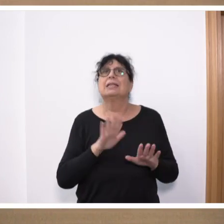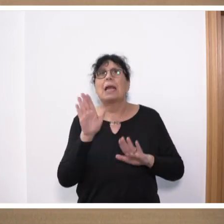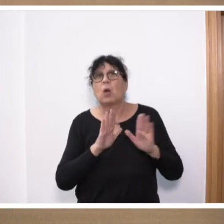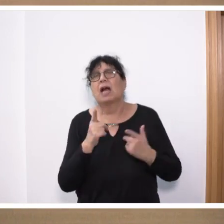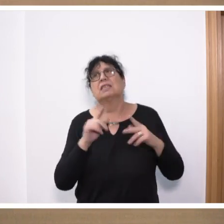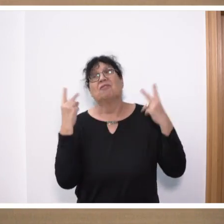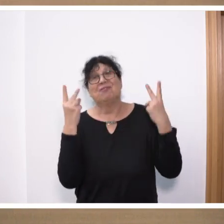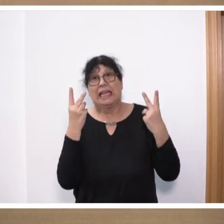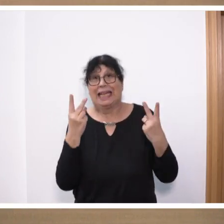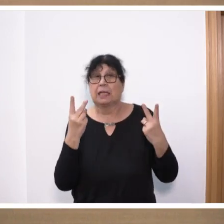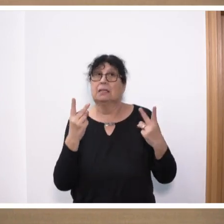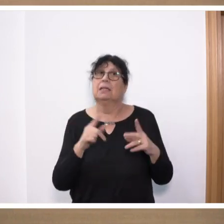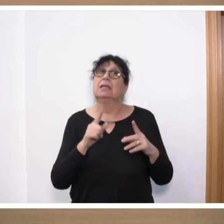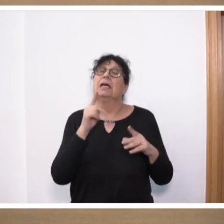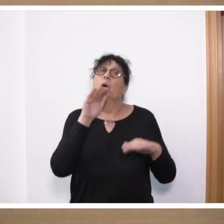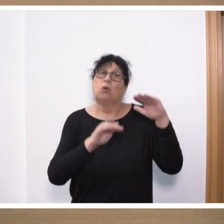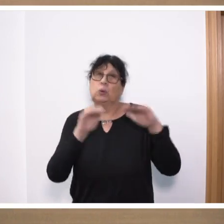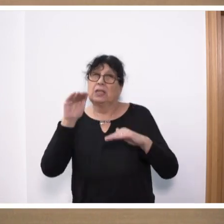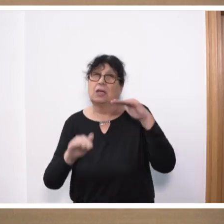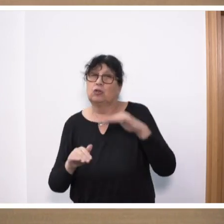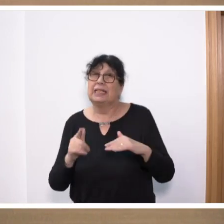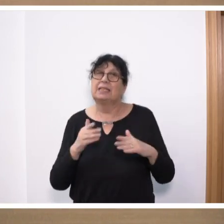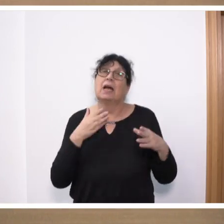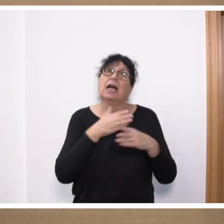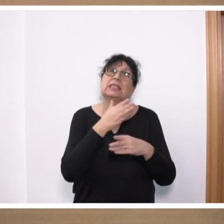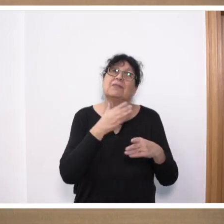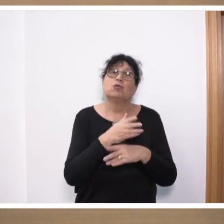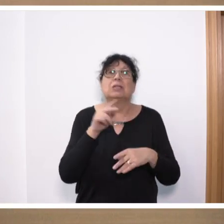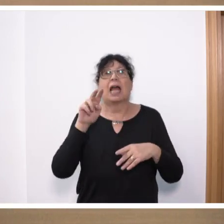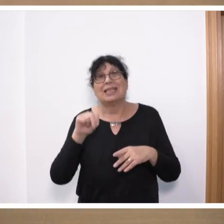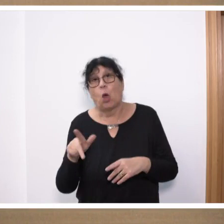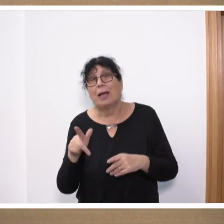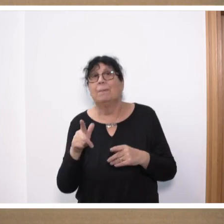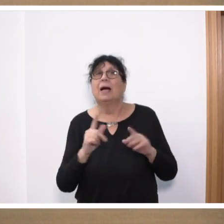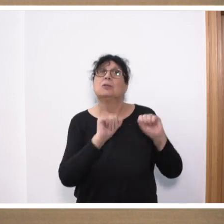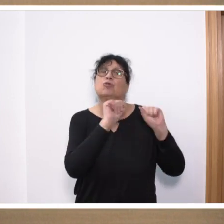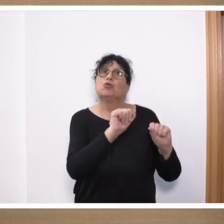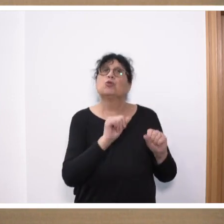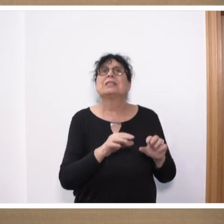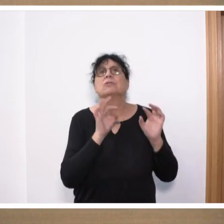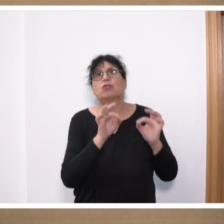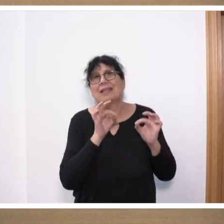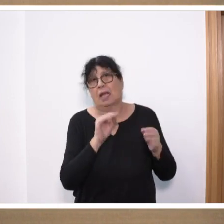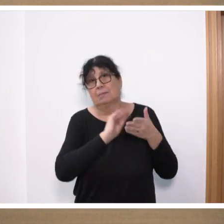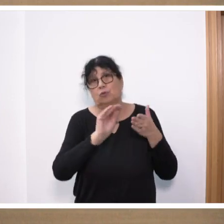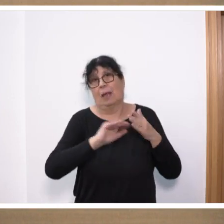zwischen unnötiger Bürokratie und Normen, die Schutzstandards beschreiben, zu unterscheiden.